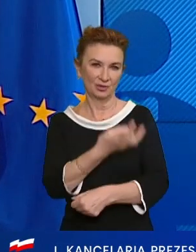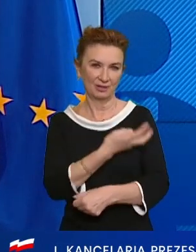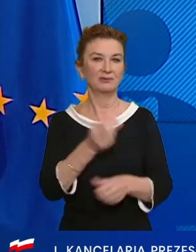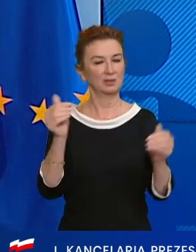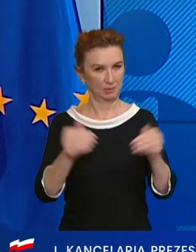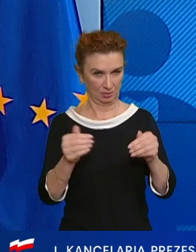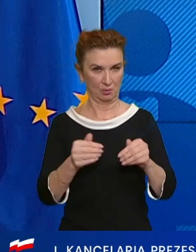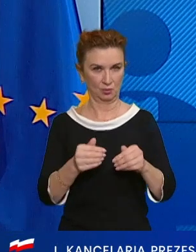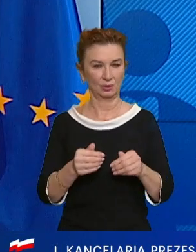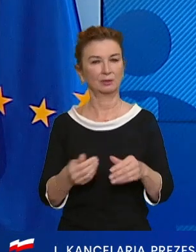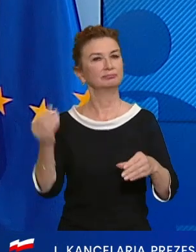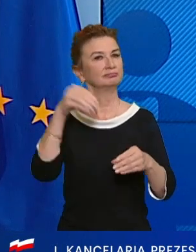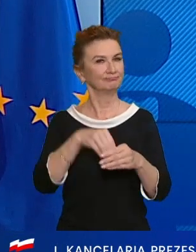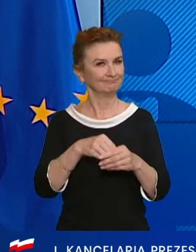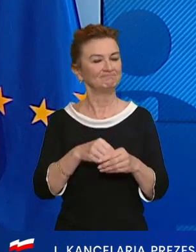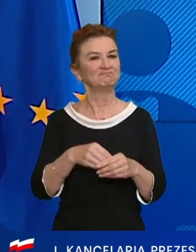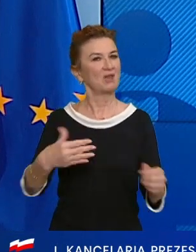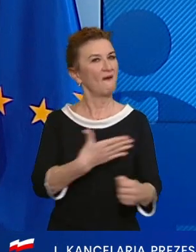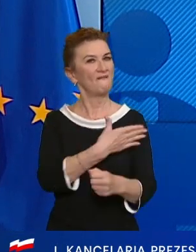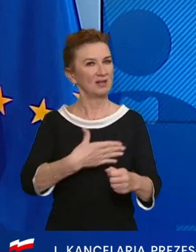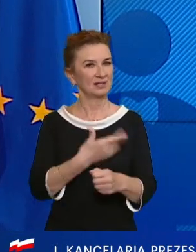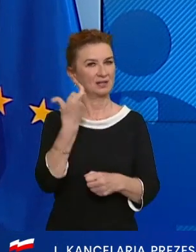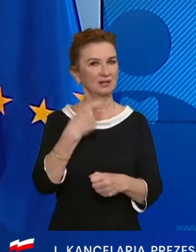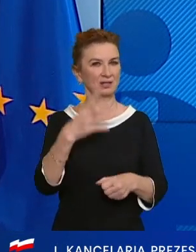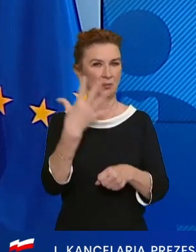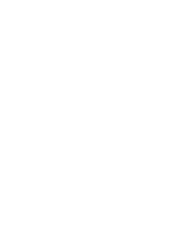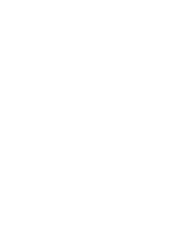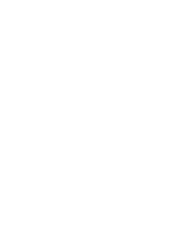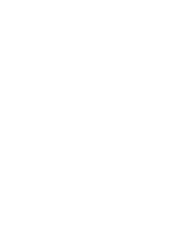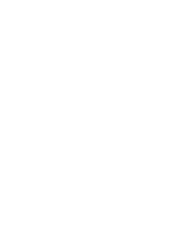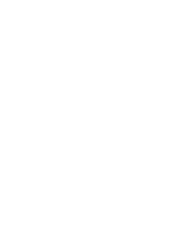mogło brać udział w weselach 150 gości.